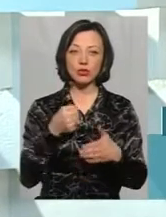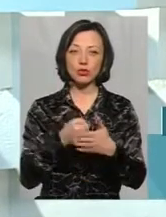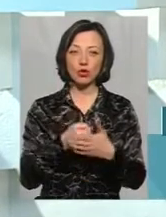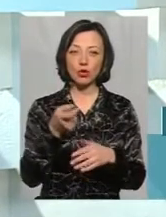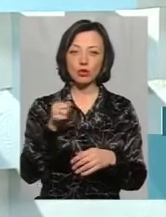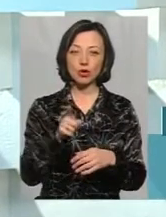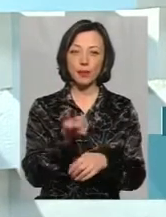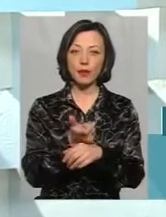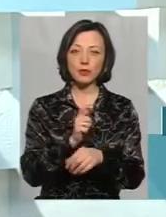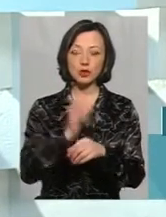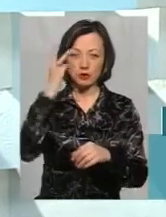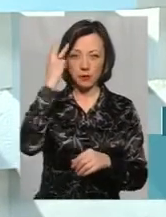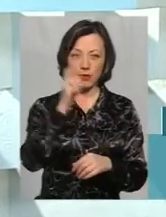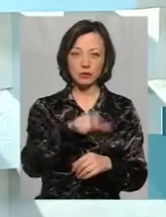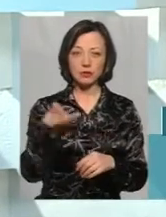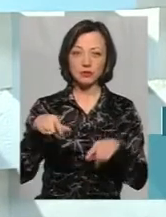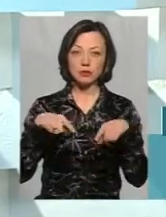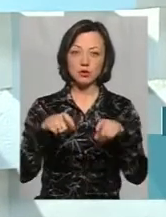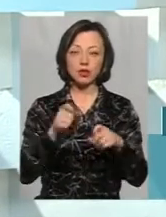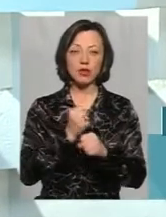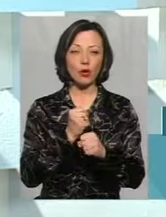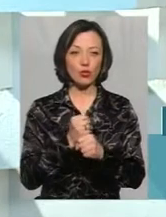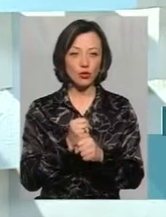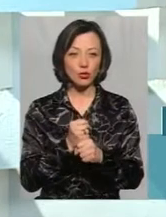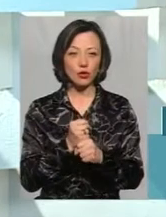хмельничан біжить на роботу,